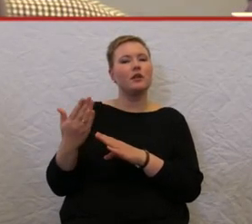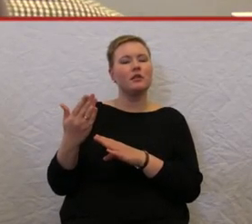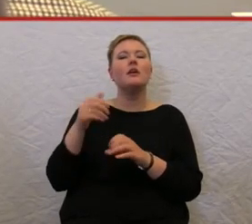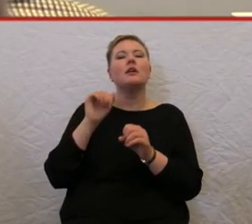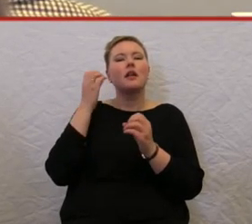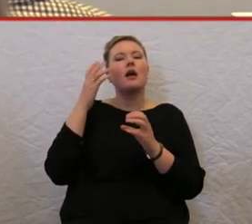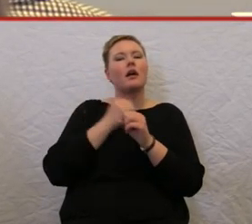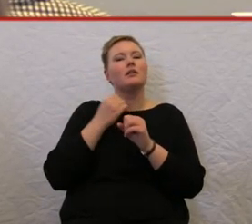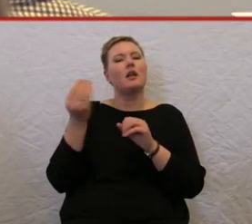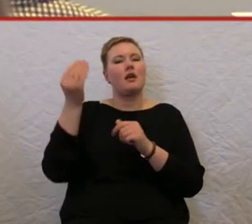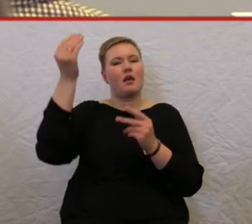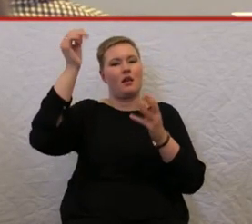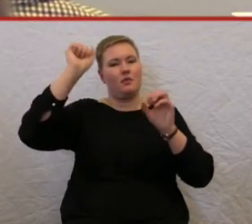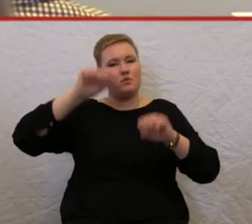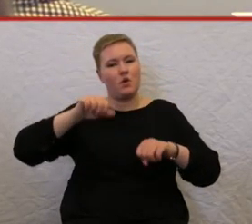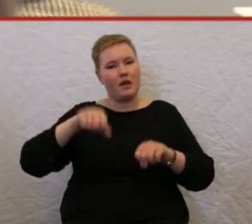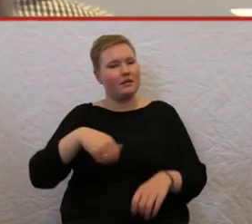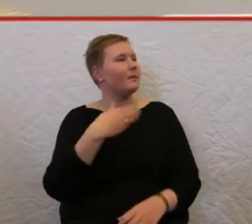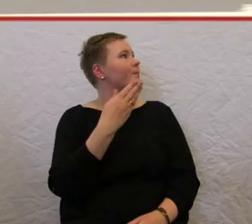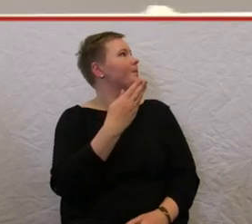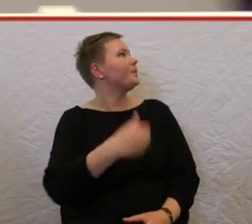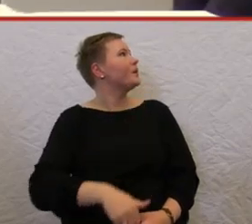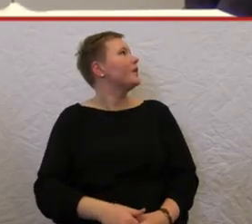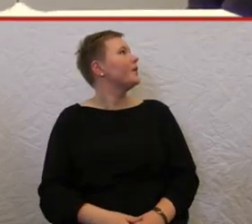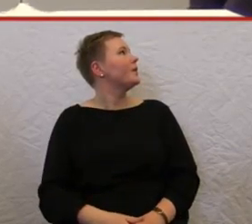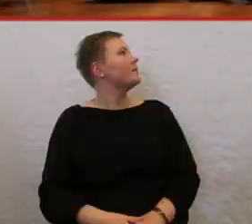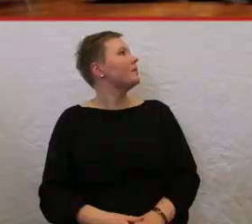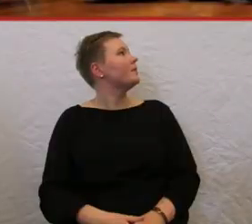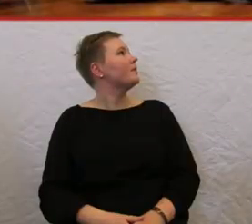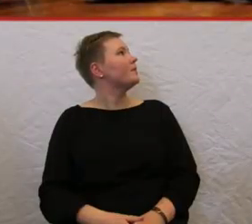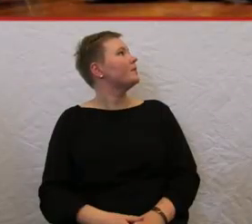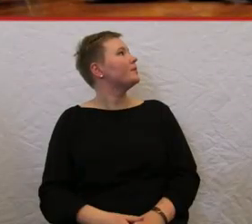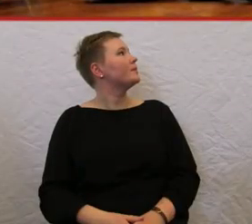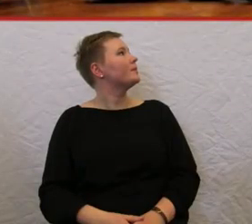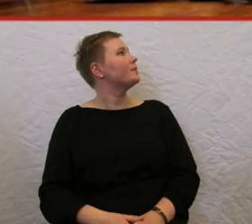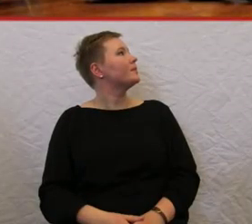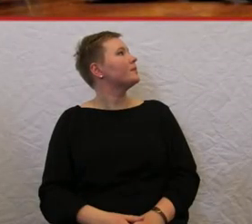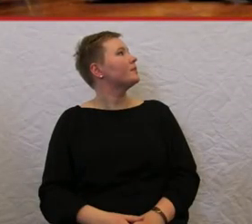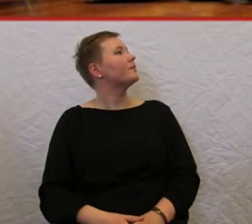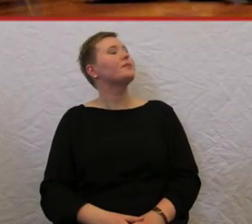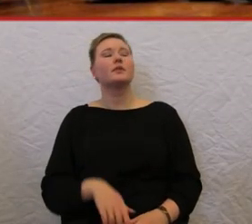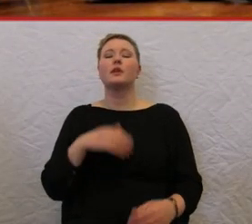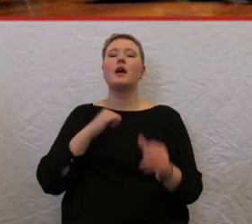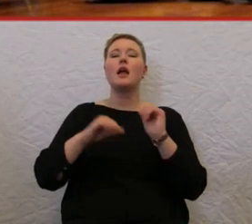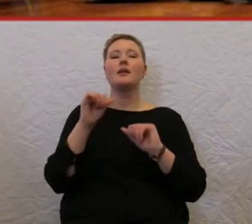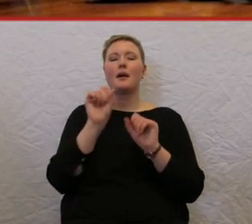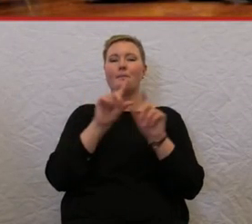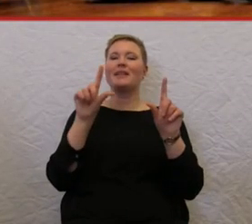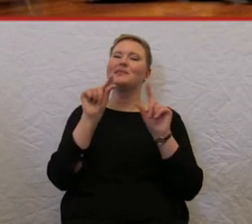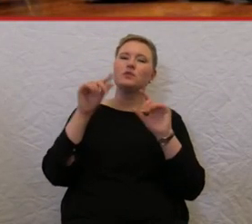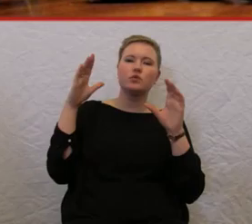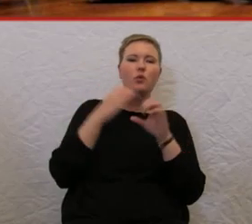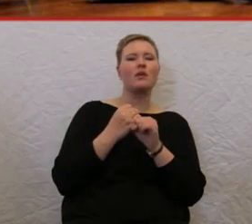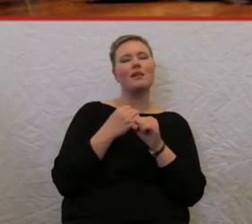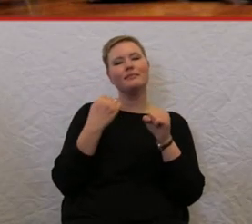Und vielleicht sogar auch ästhetisch, leider ist es jetzt hier ein bisschen zu dunkel, Bild, aber das Ganze auch ästhetisch weiterdenken. Und